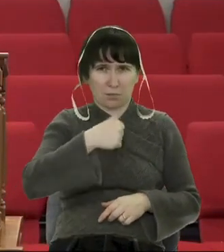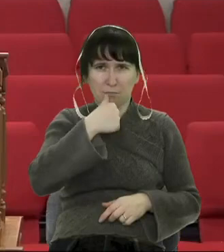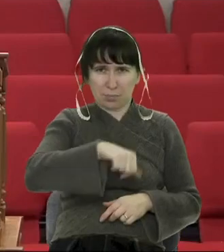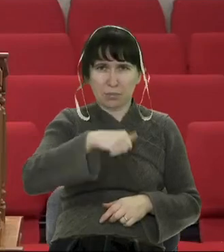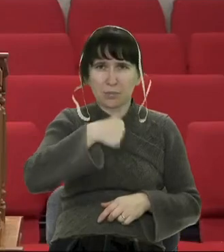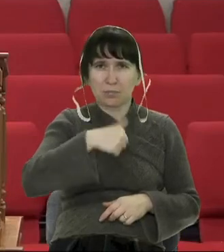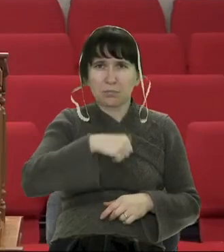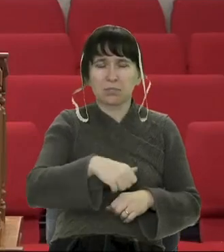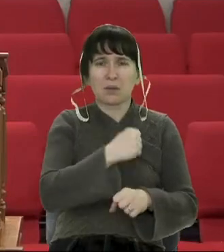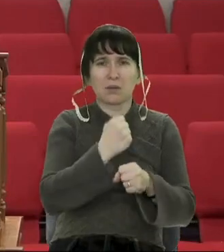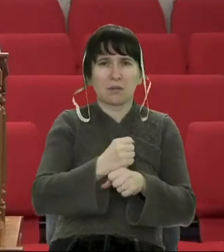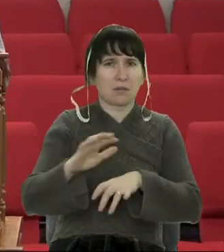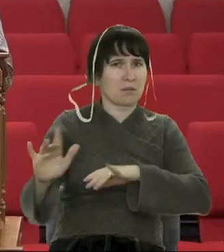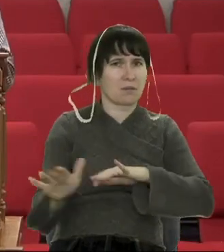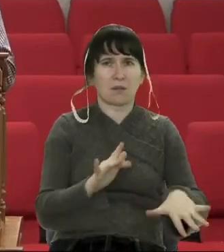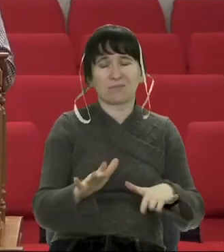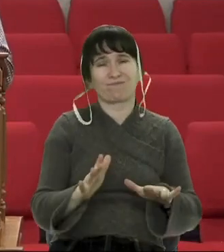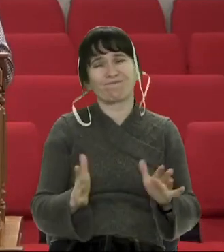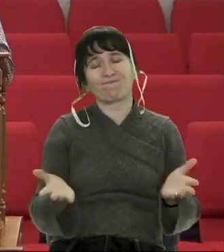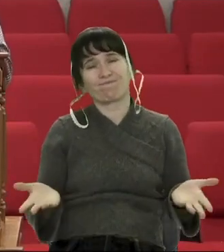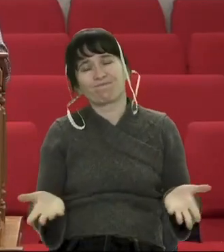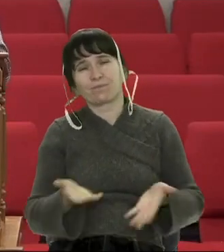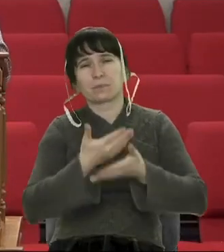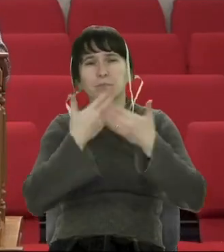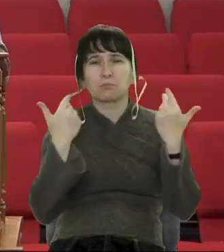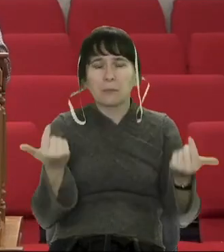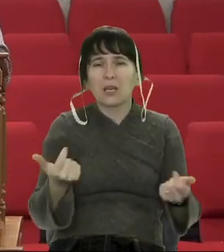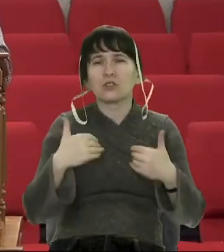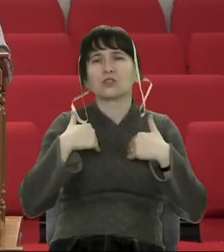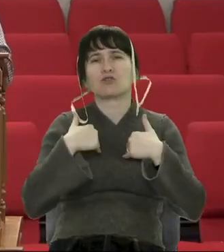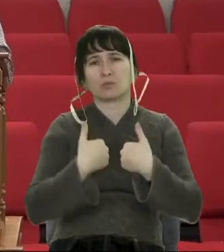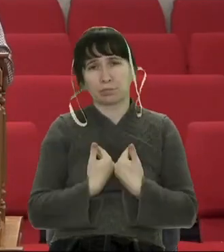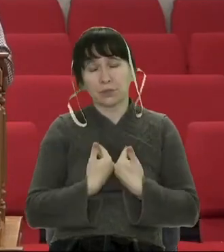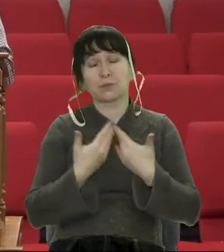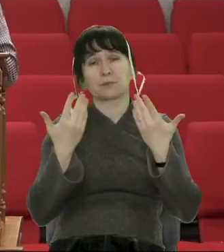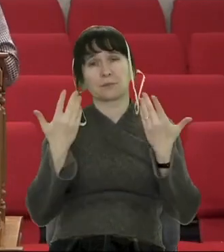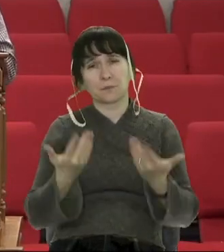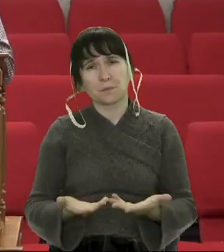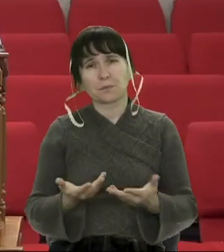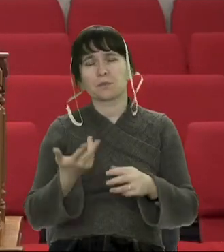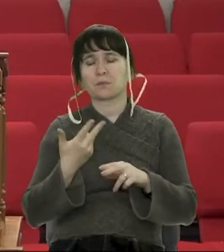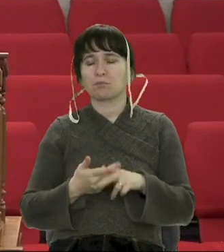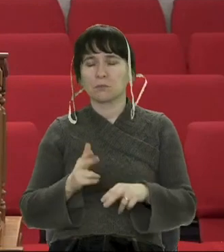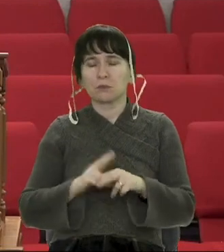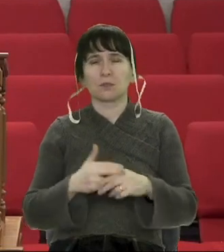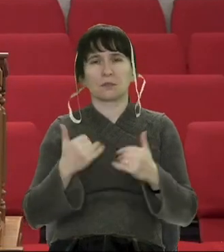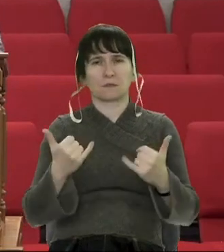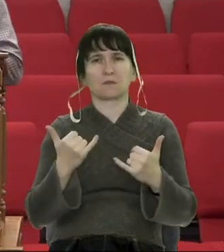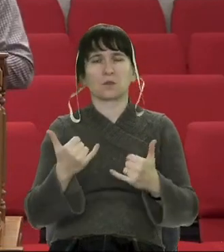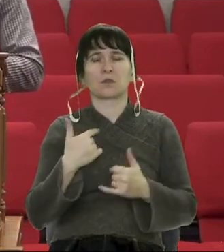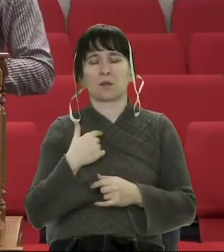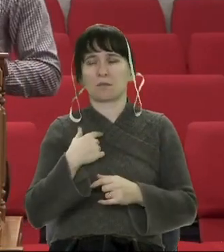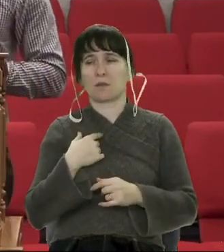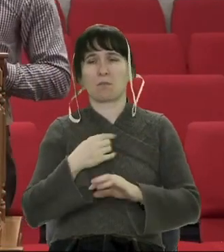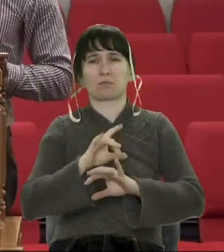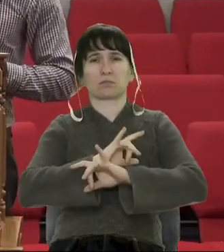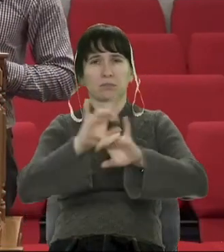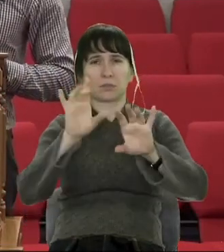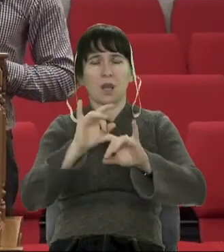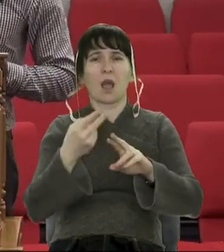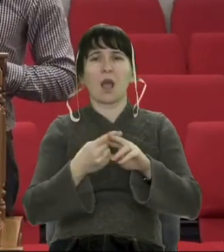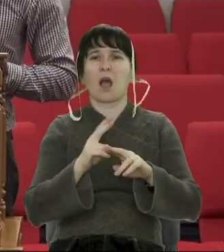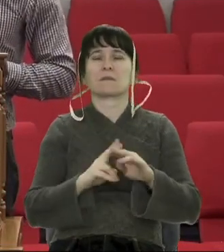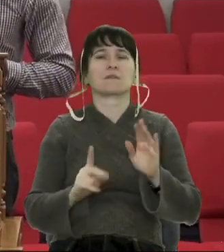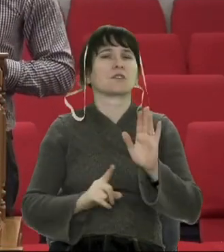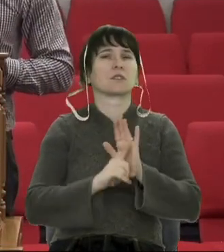й виконувати те, що ми знаємо. І сьогодні хотів би взяти запевну таку основу. Для початку текст, це лист до